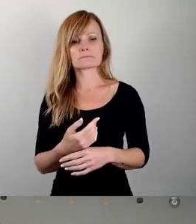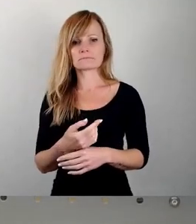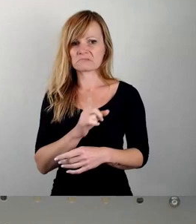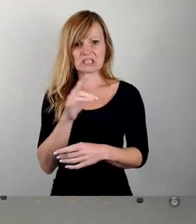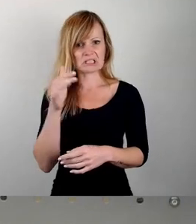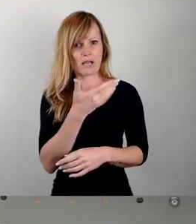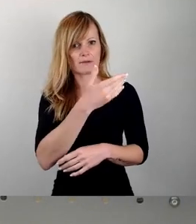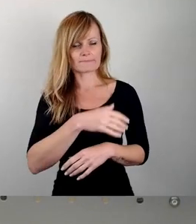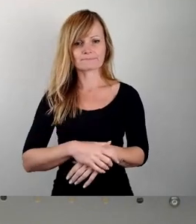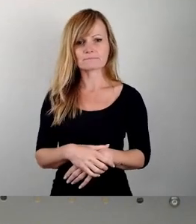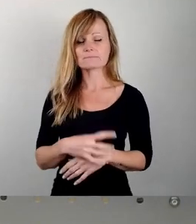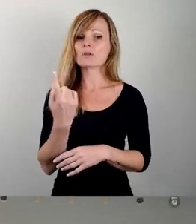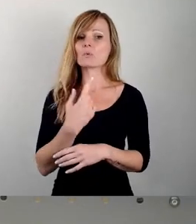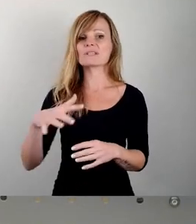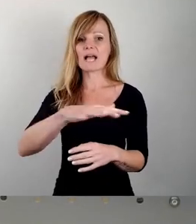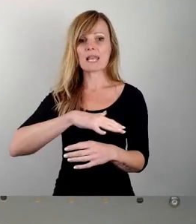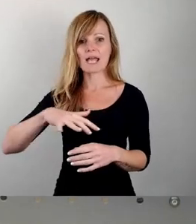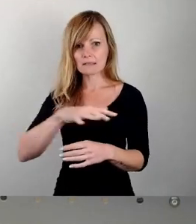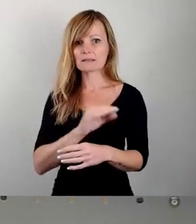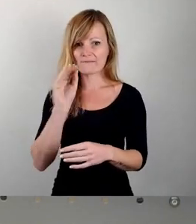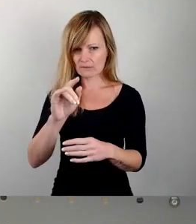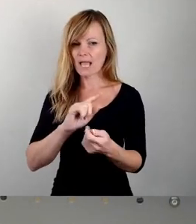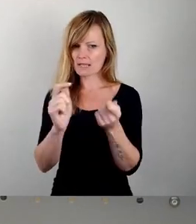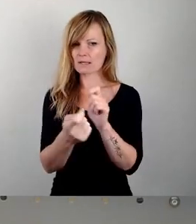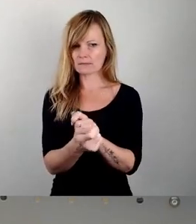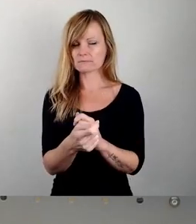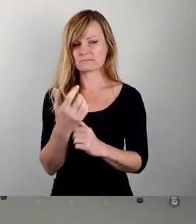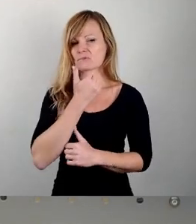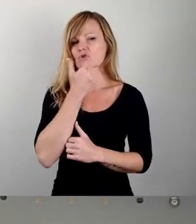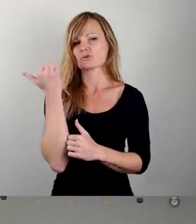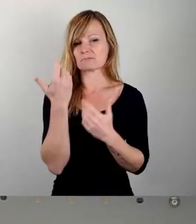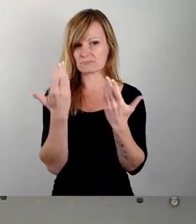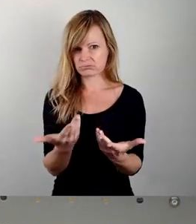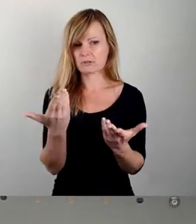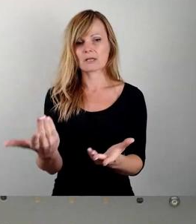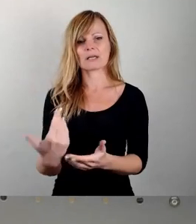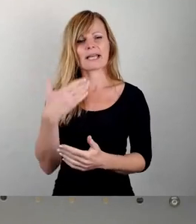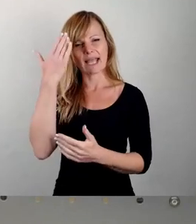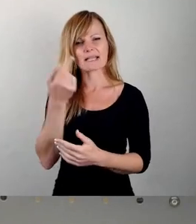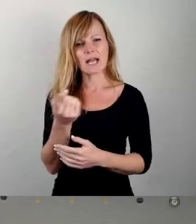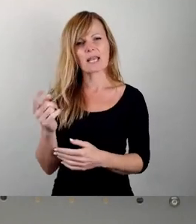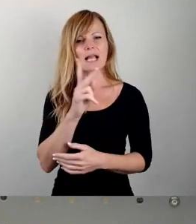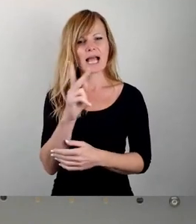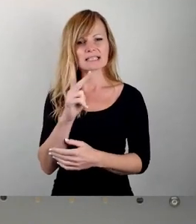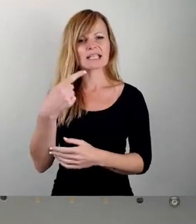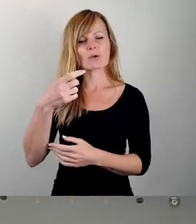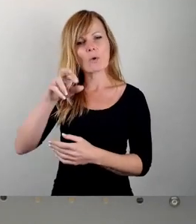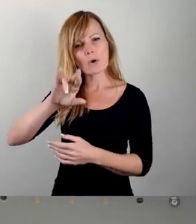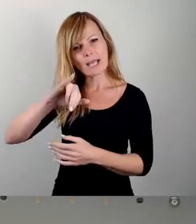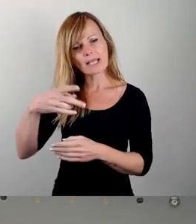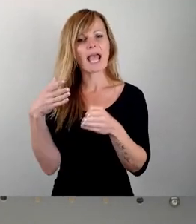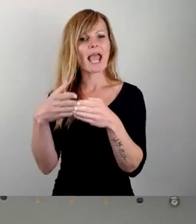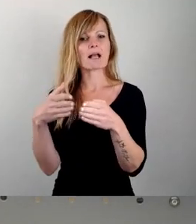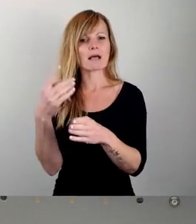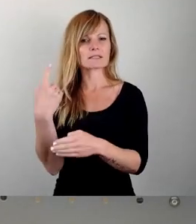wird sich ändern und zwar drastisch. Diese Phrase kennen Sie mittlerweile alle. Katrin Göring-Eckardt hat sich damals sehr